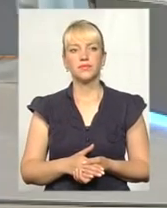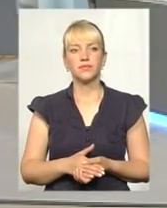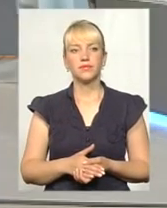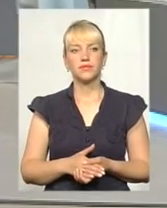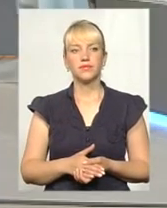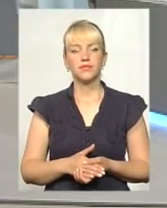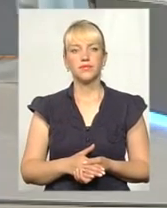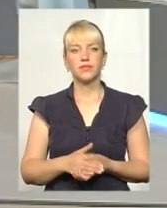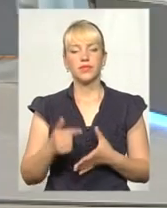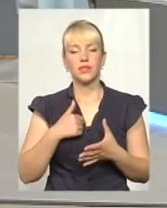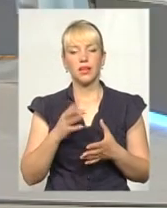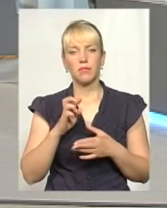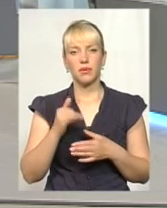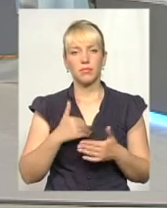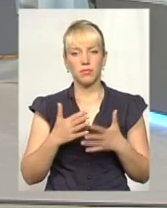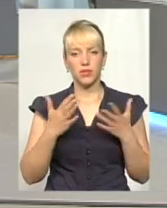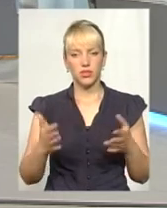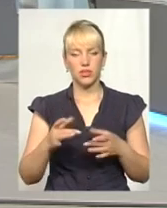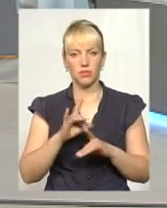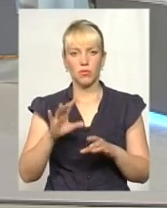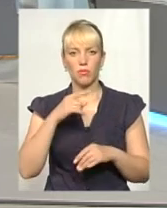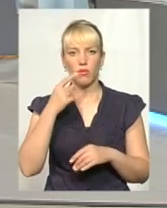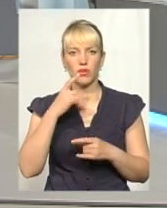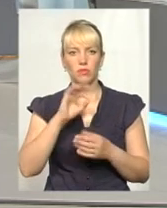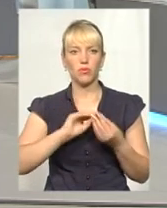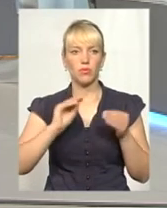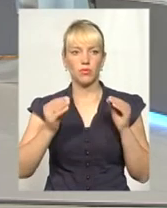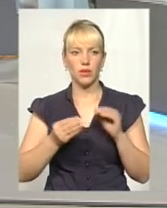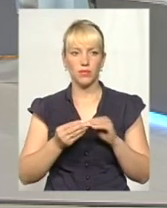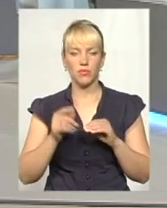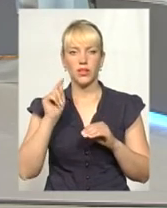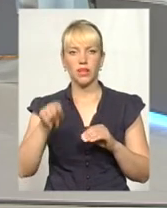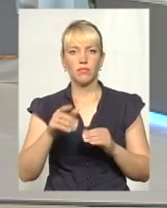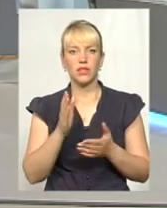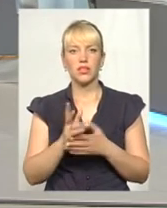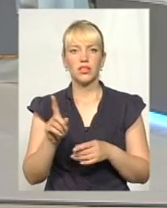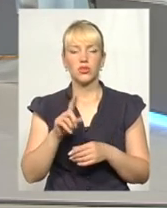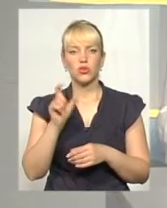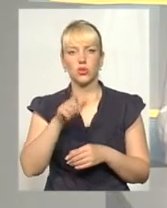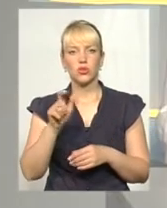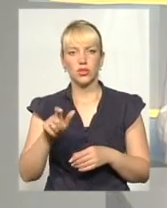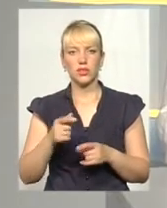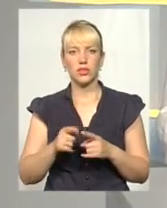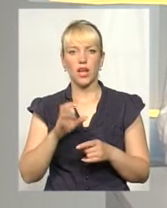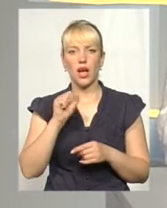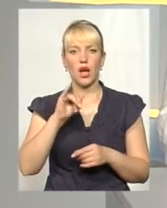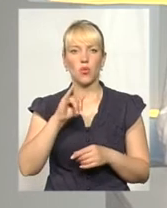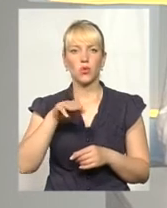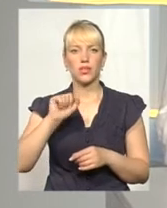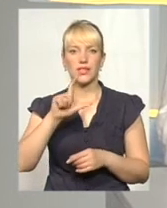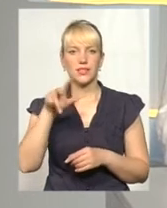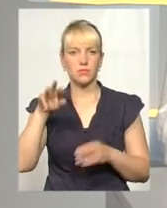Я би хотіла більш щиткіше окреслити проблему, яка в нас є щодо осіб з розладами аутизму.